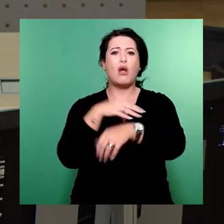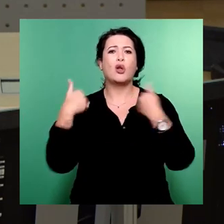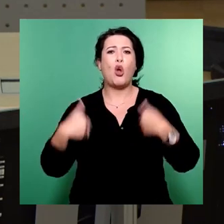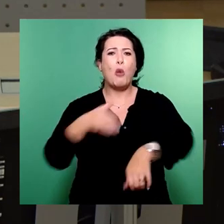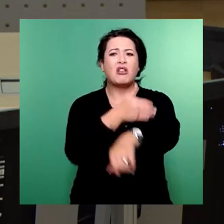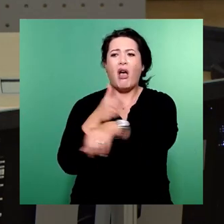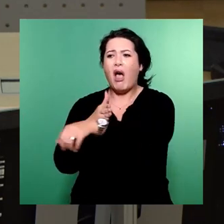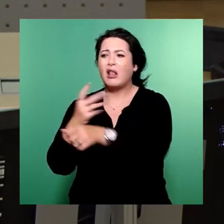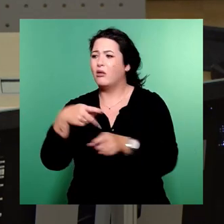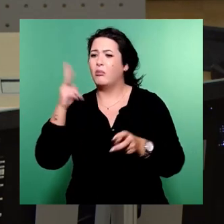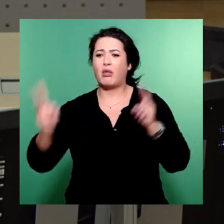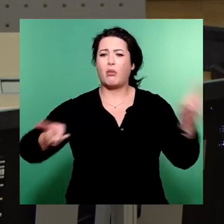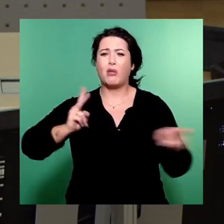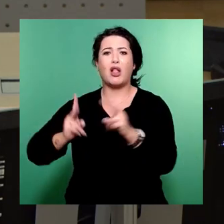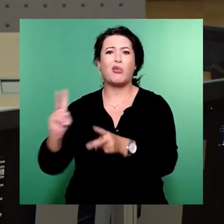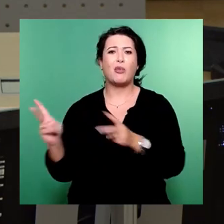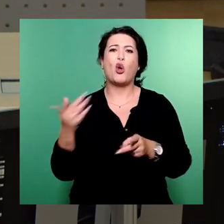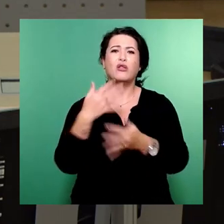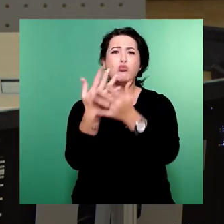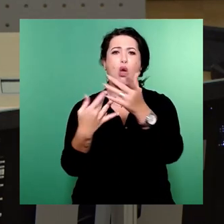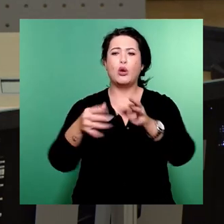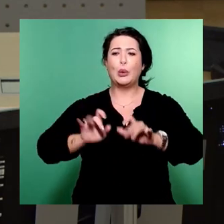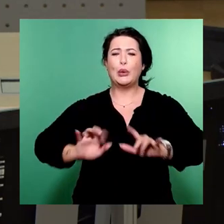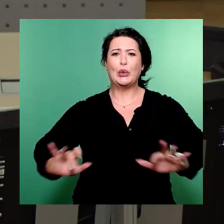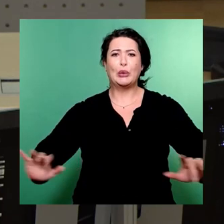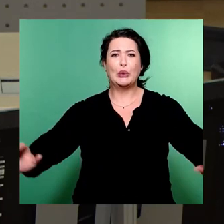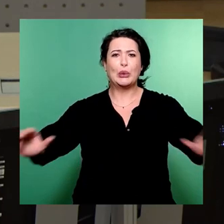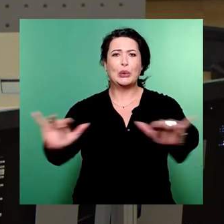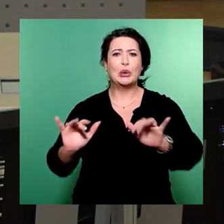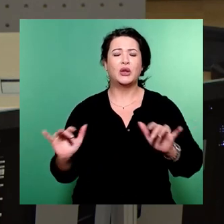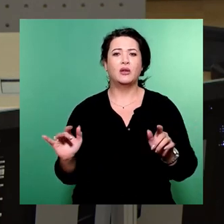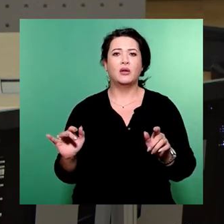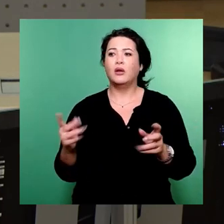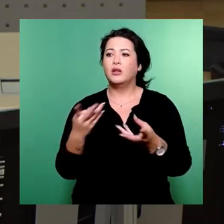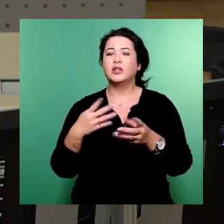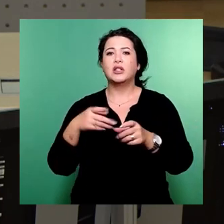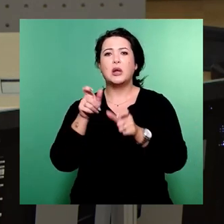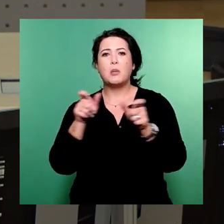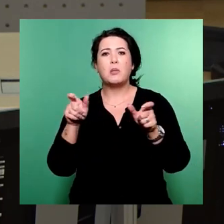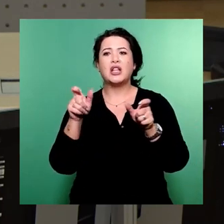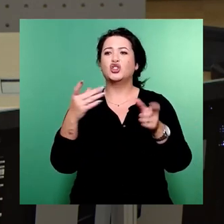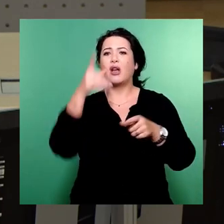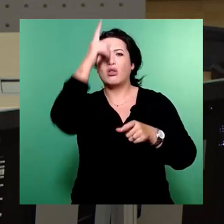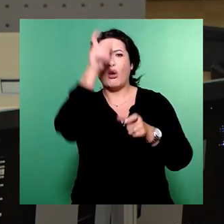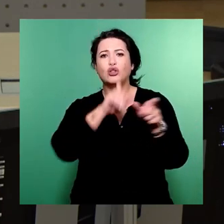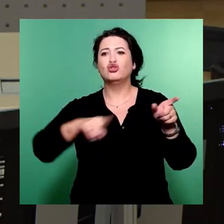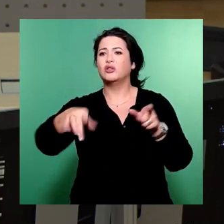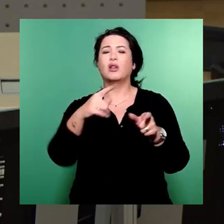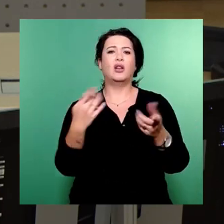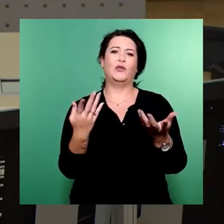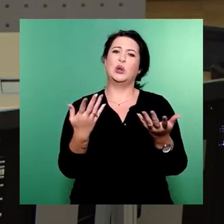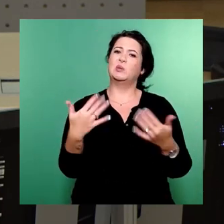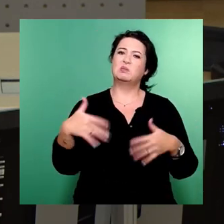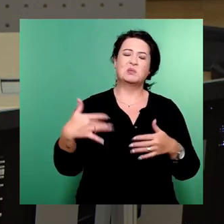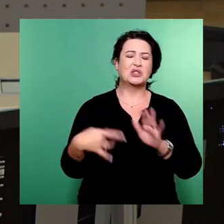Lebensblut im Sande zerrinnt? Die Tugenden der Deutschen sind ein glänzend Übel und nichts weiter. Denn Notwerk